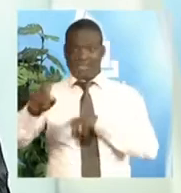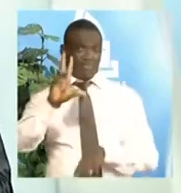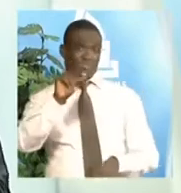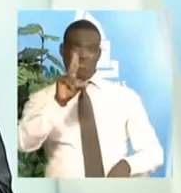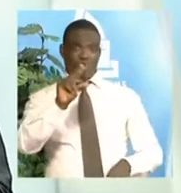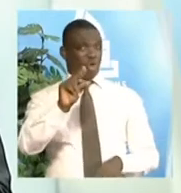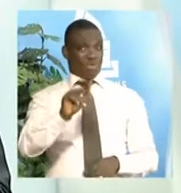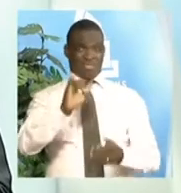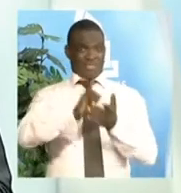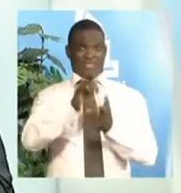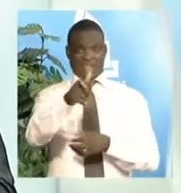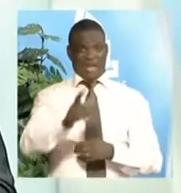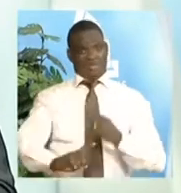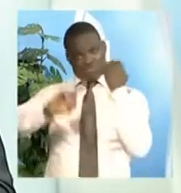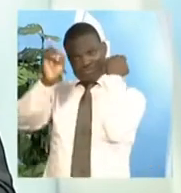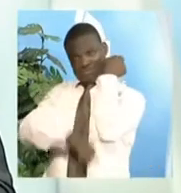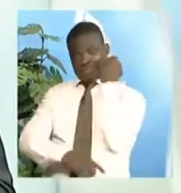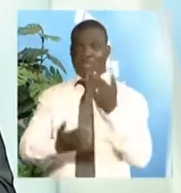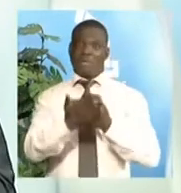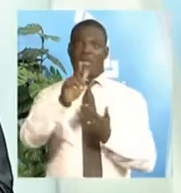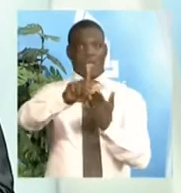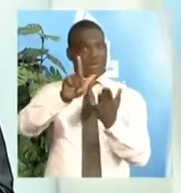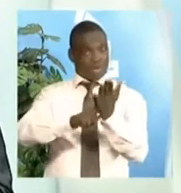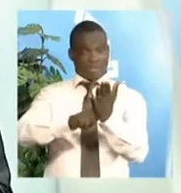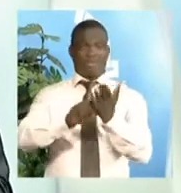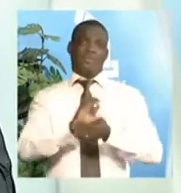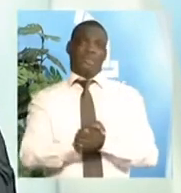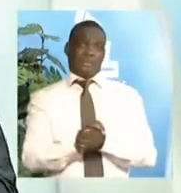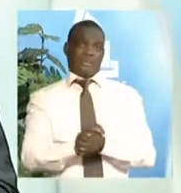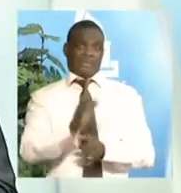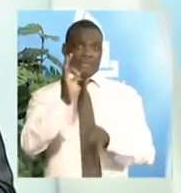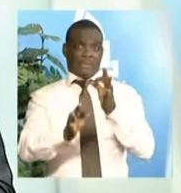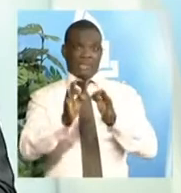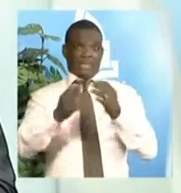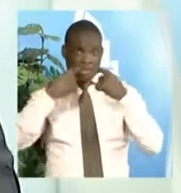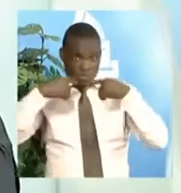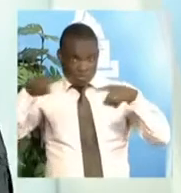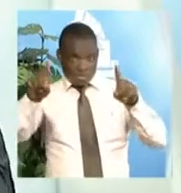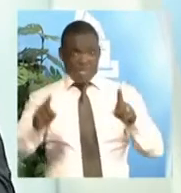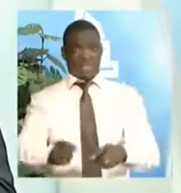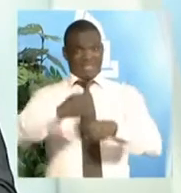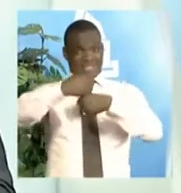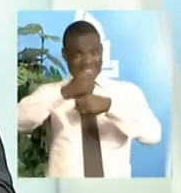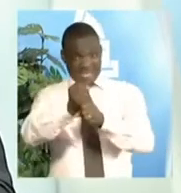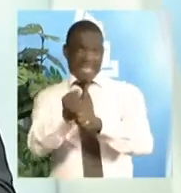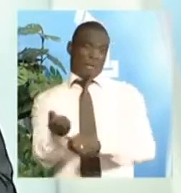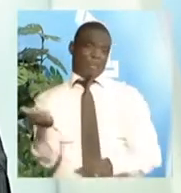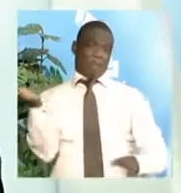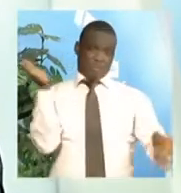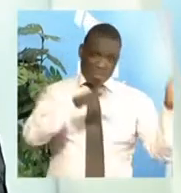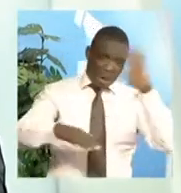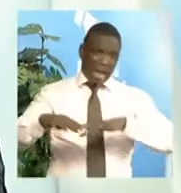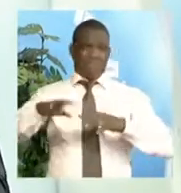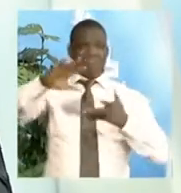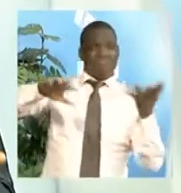Cela tombe sous le coup de la loi pénale. De sorte que, si cette proclamation entraîne des troubles à l'ordre public, les